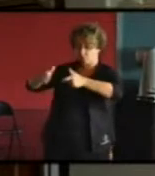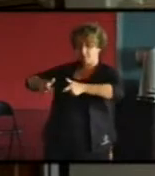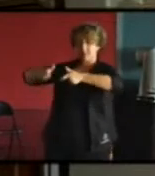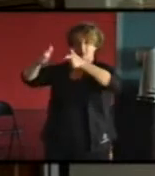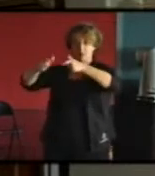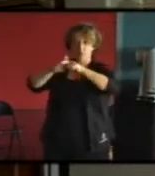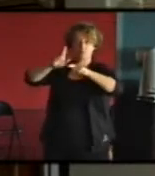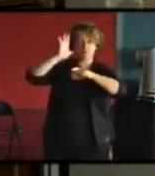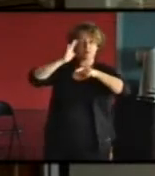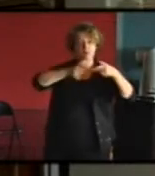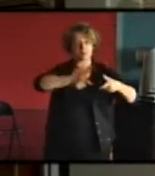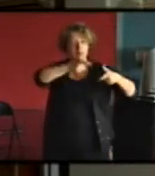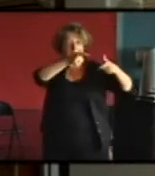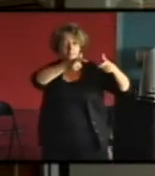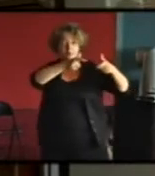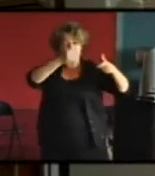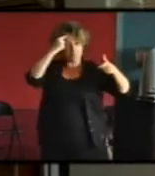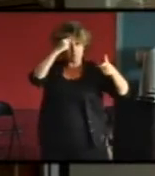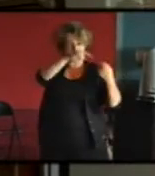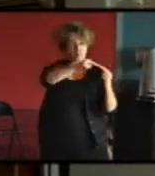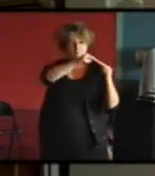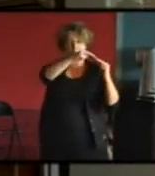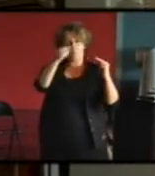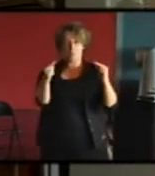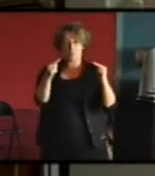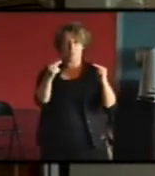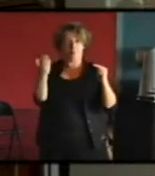travers tout simplement la notion d'un réseau de chaleur mais d'un réseau de chaleur élargi